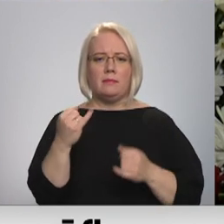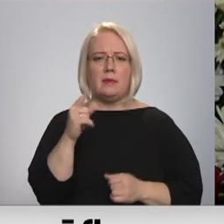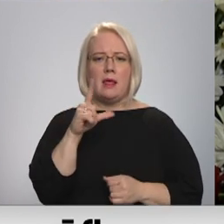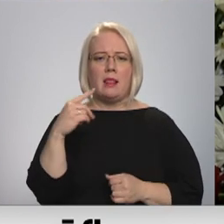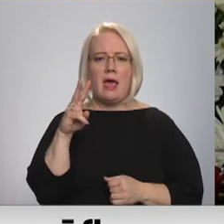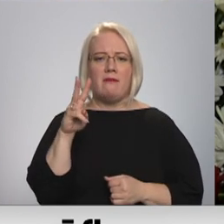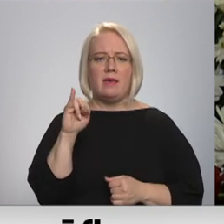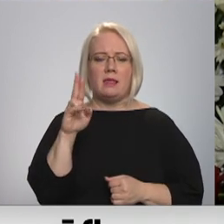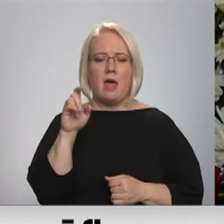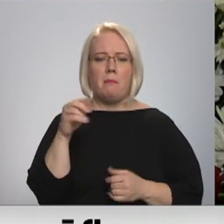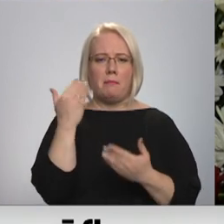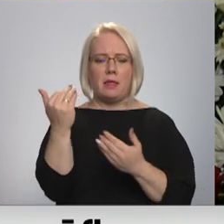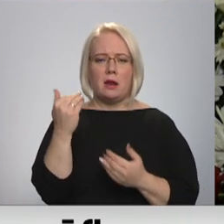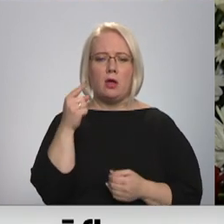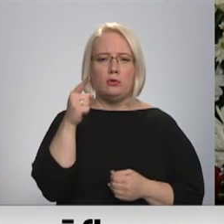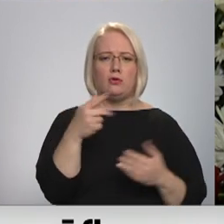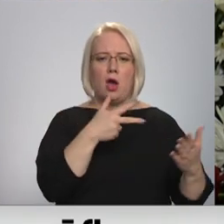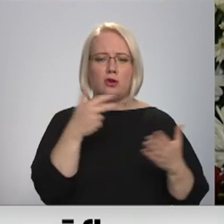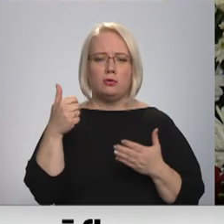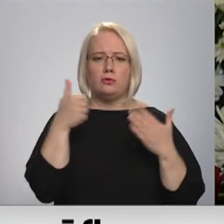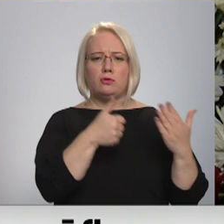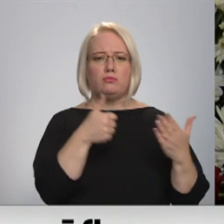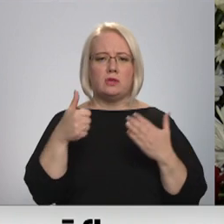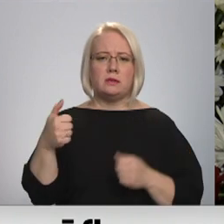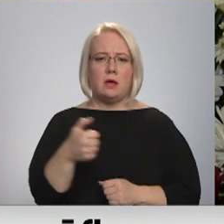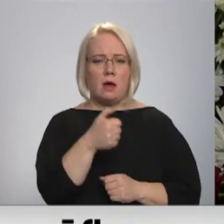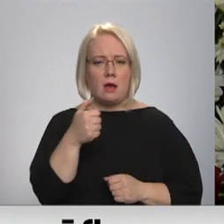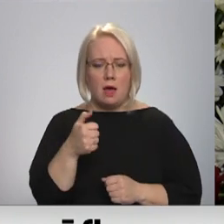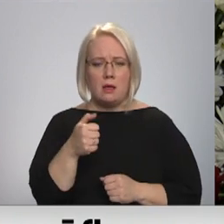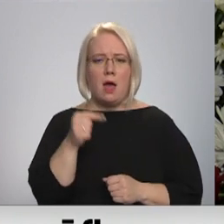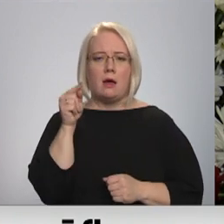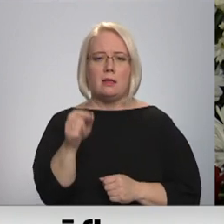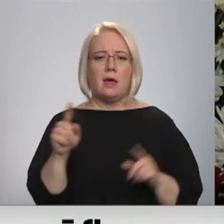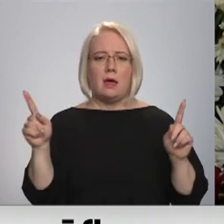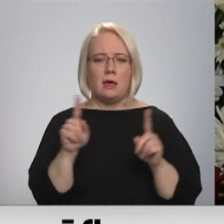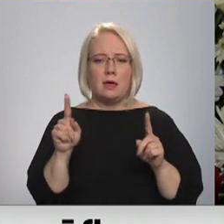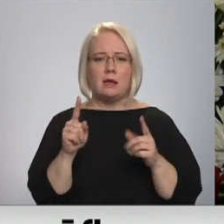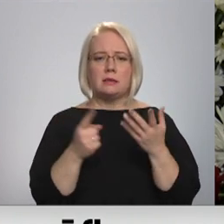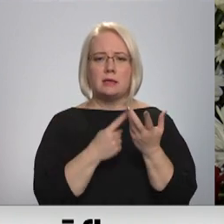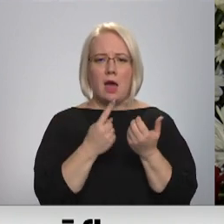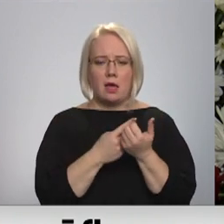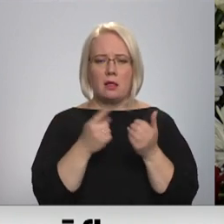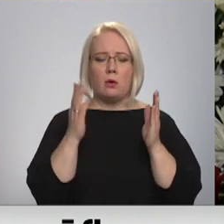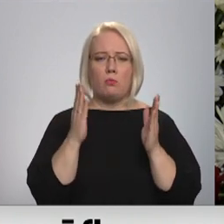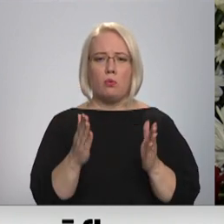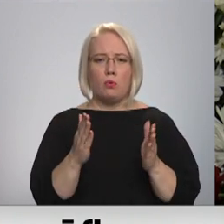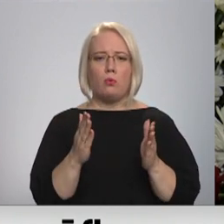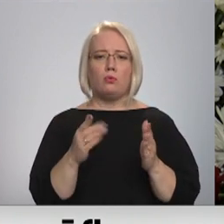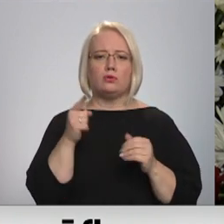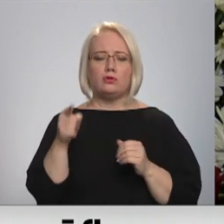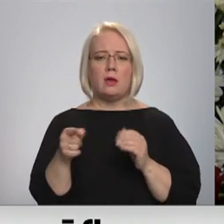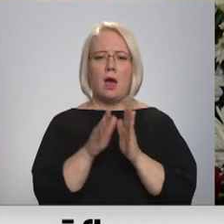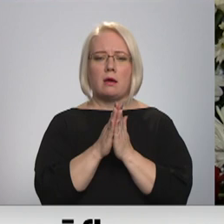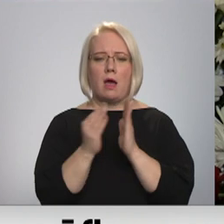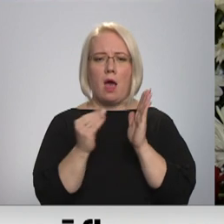1866. godā. Tā, ka tī ir skaitļi, būs šitamā grāmatā